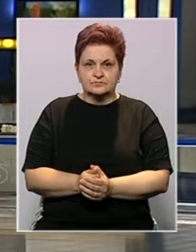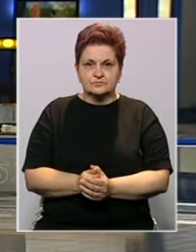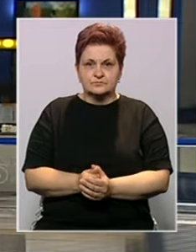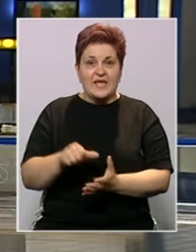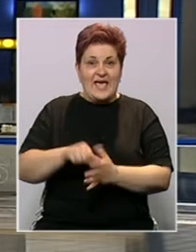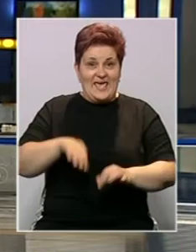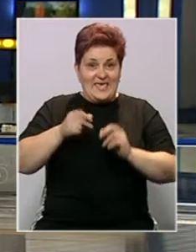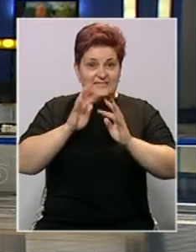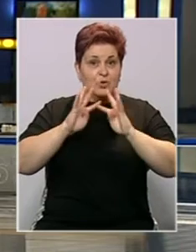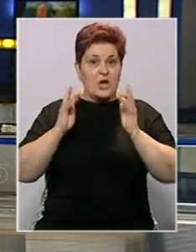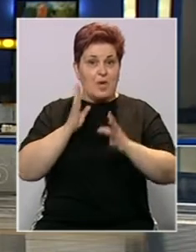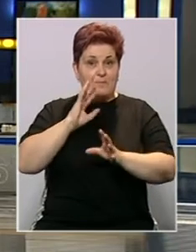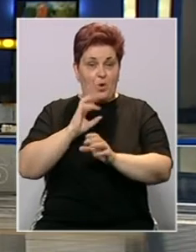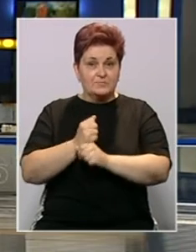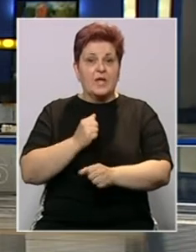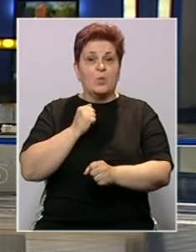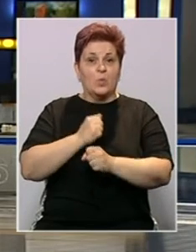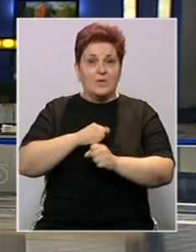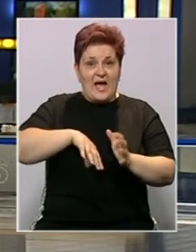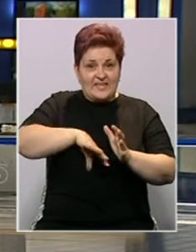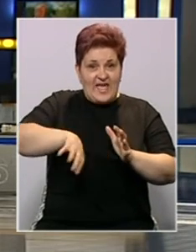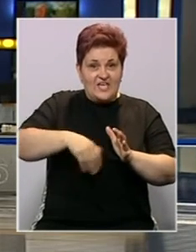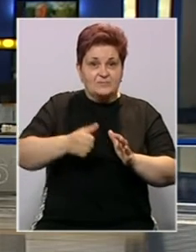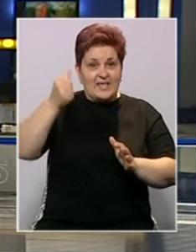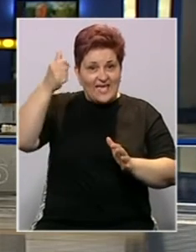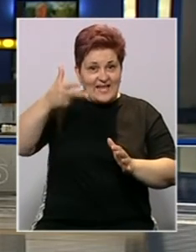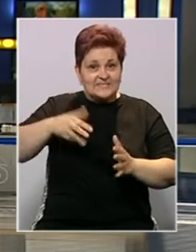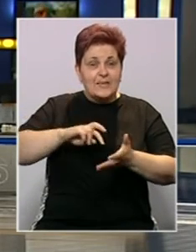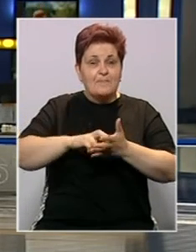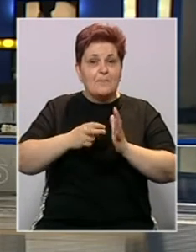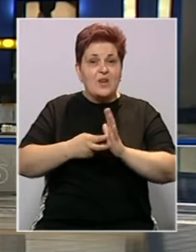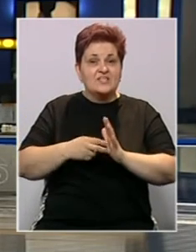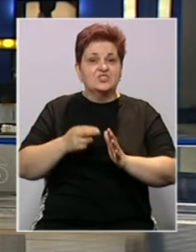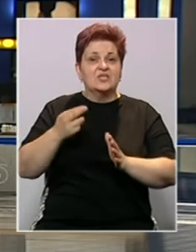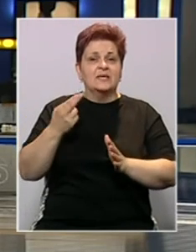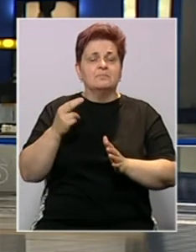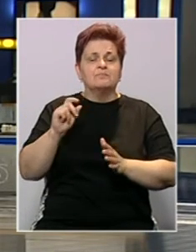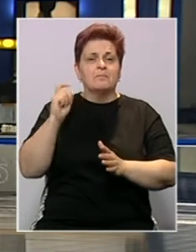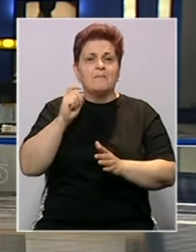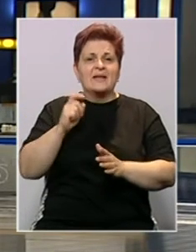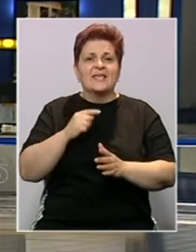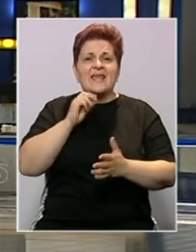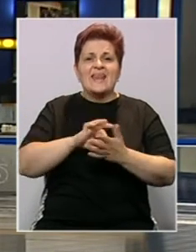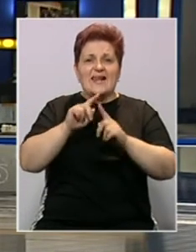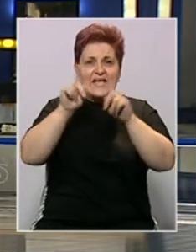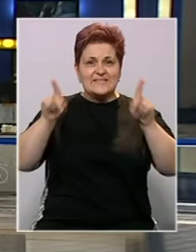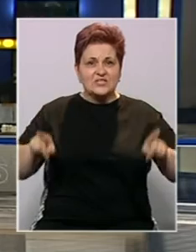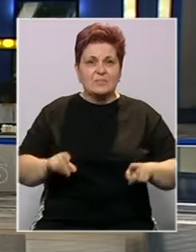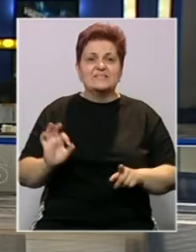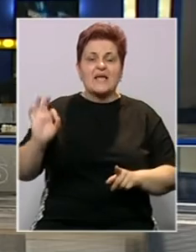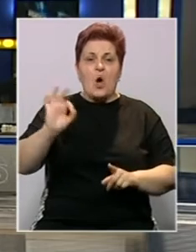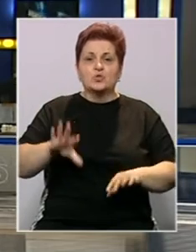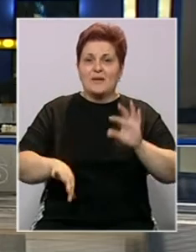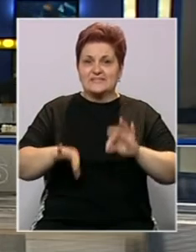Centralna izborna komisija Bosne i Hercegovine izvršila je žrijebanje redoslijeda političkih subjekata na glasačkim listićima za